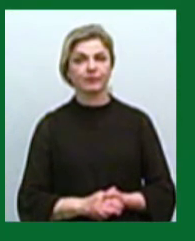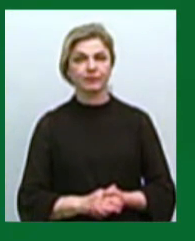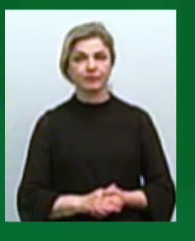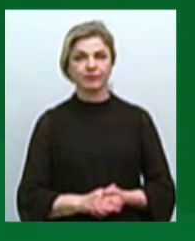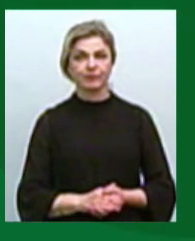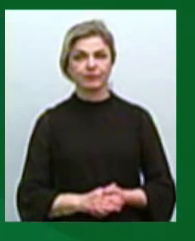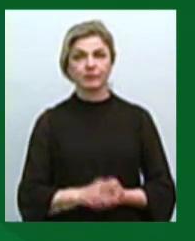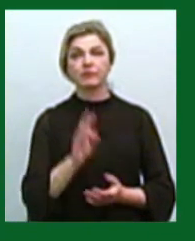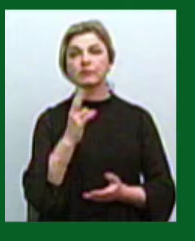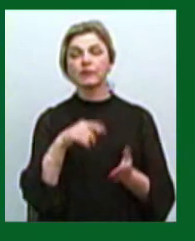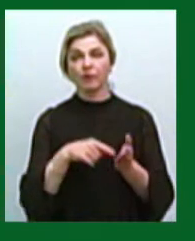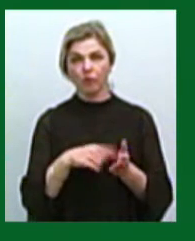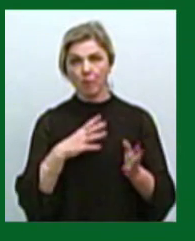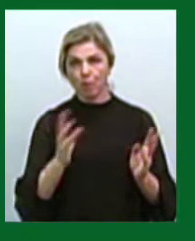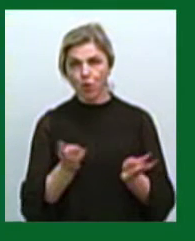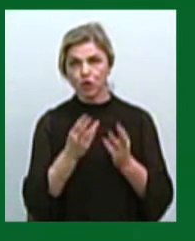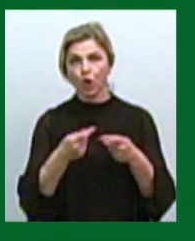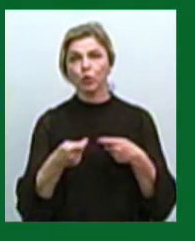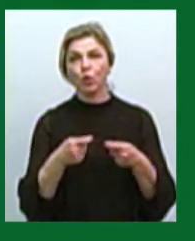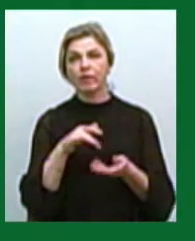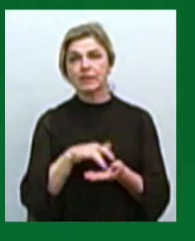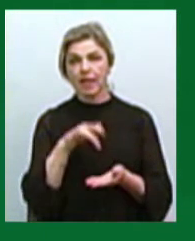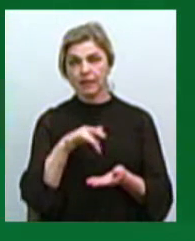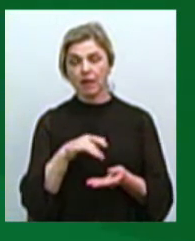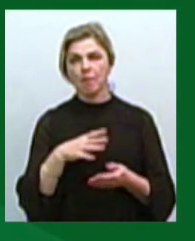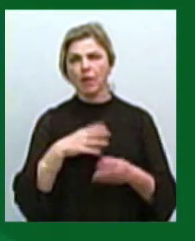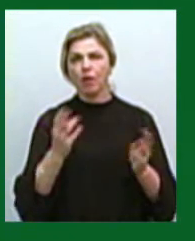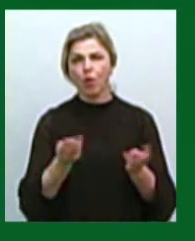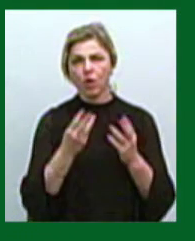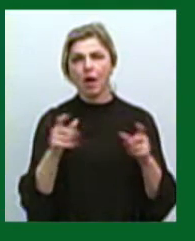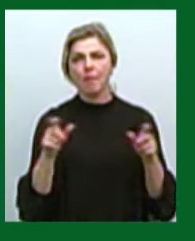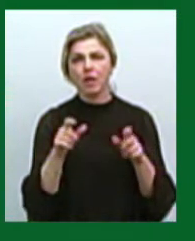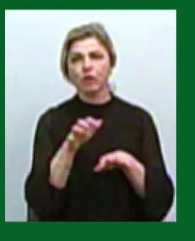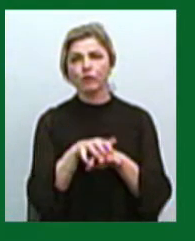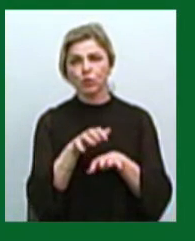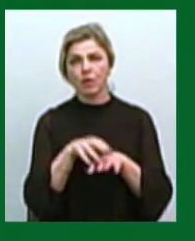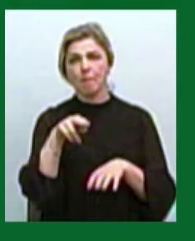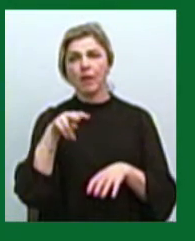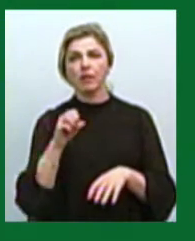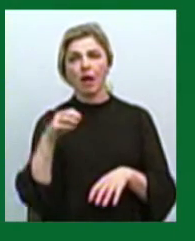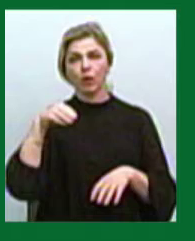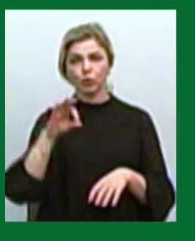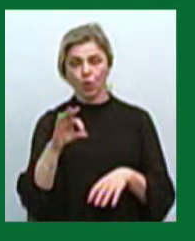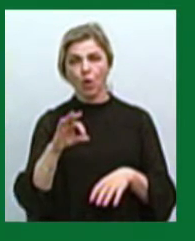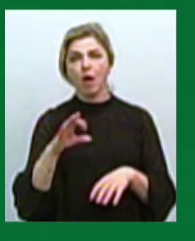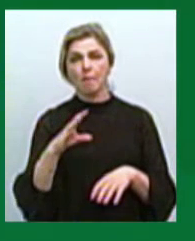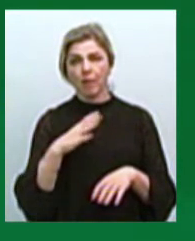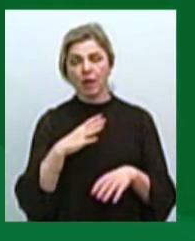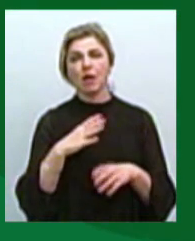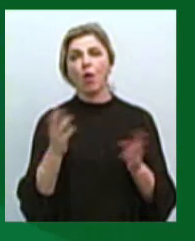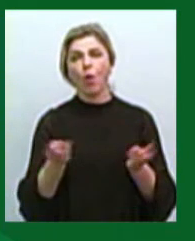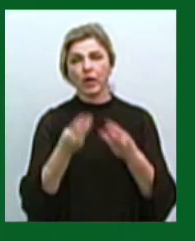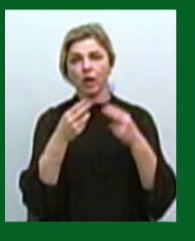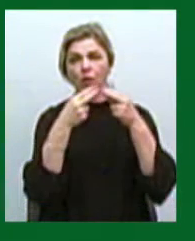У Миколаїві сталася пожежа у торговельному центрі. Займання відбулось у магазині «Взуття Плато». Горіли дроти, а ймовірна причина